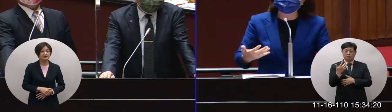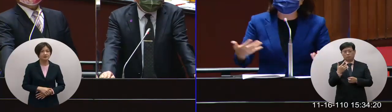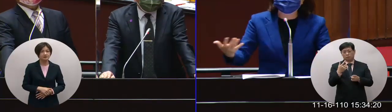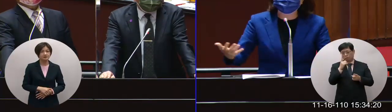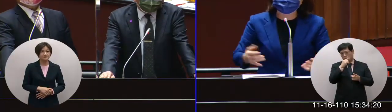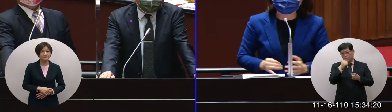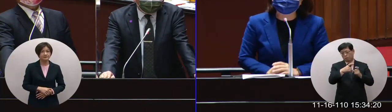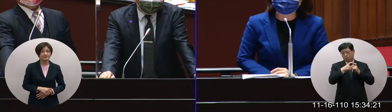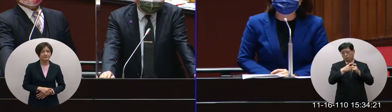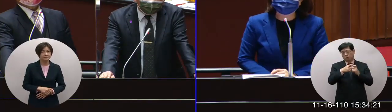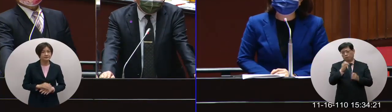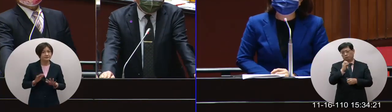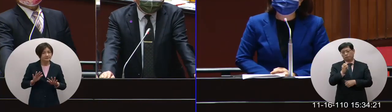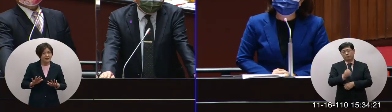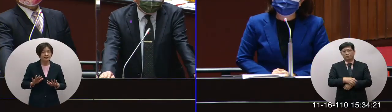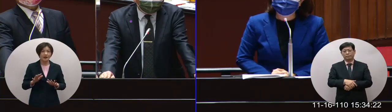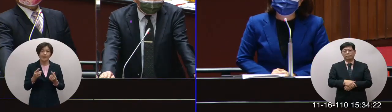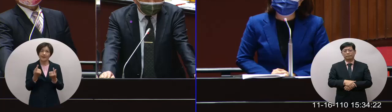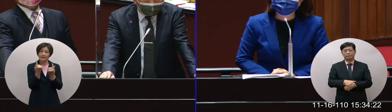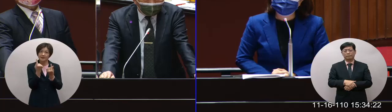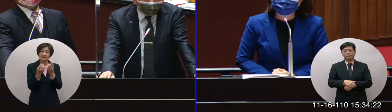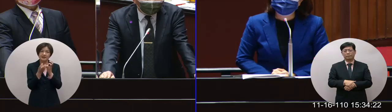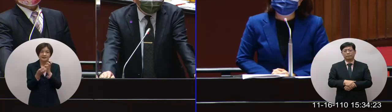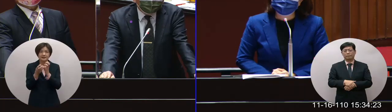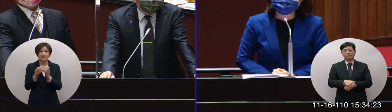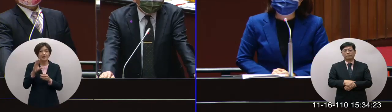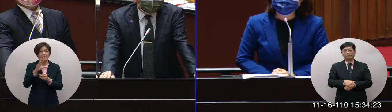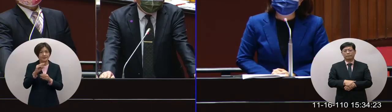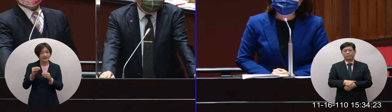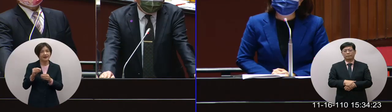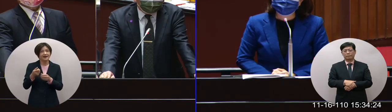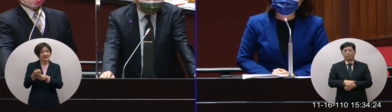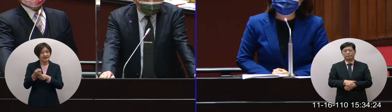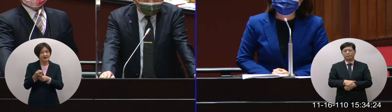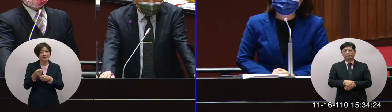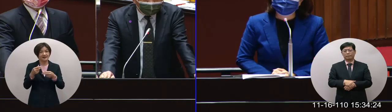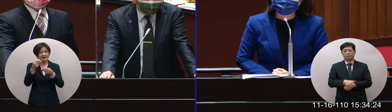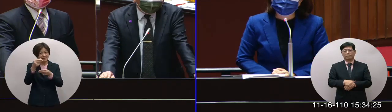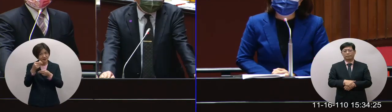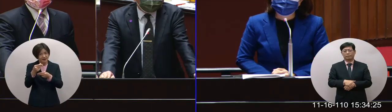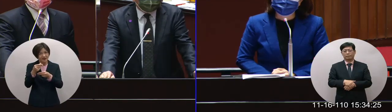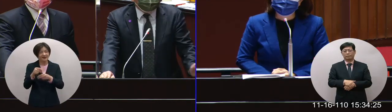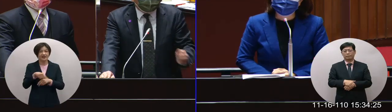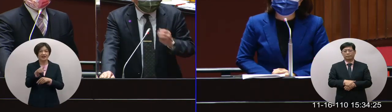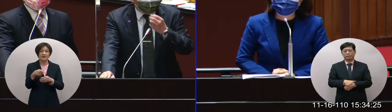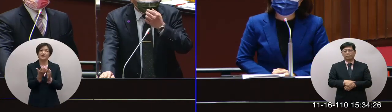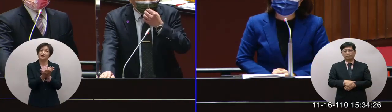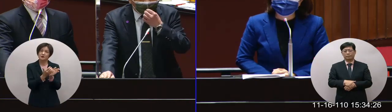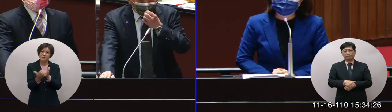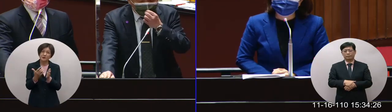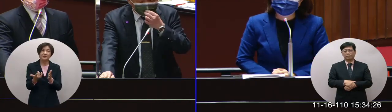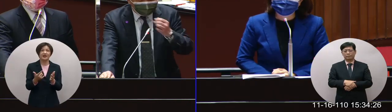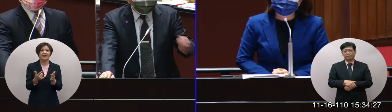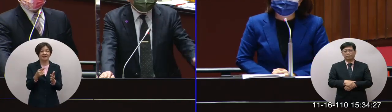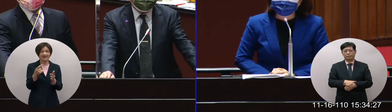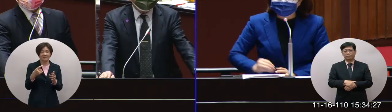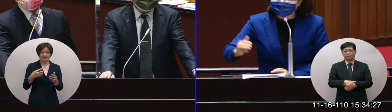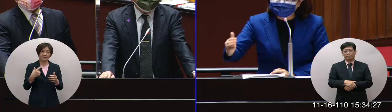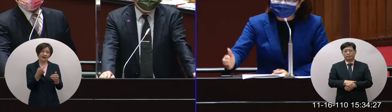時就這樣回答都沒有答案比較具體的應該是巴拉圭那邊已經在準備來審我們的EUA